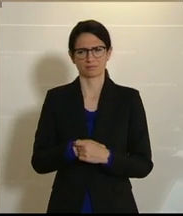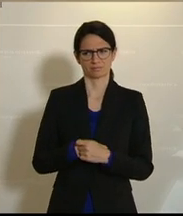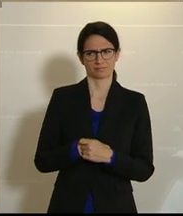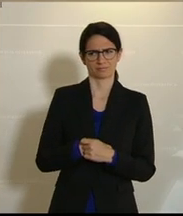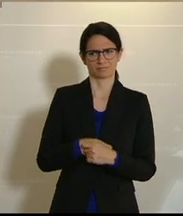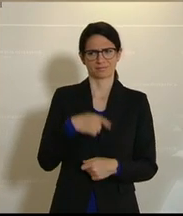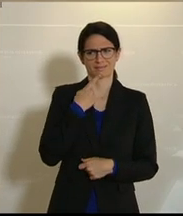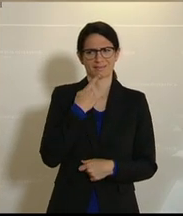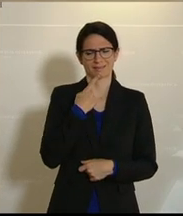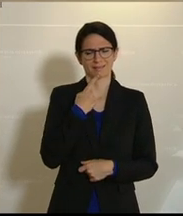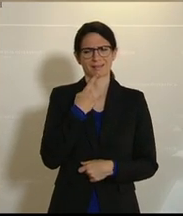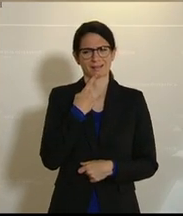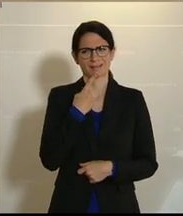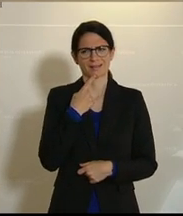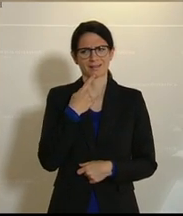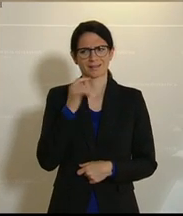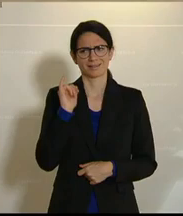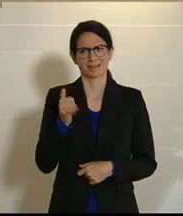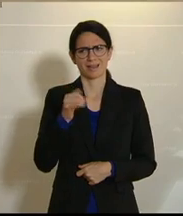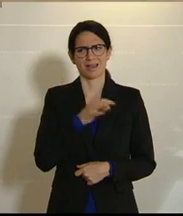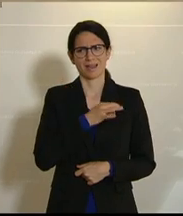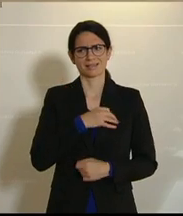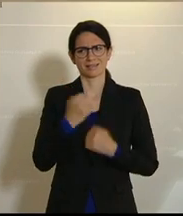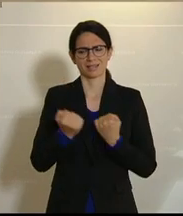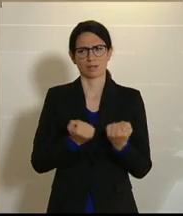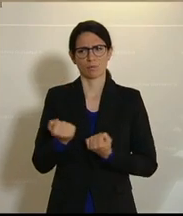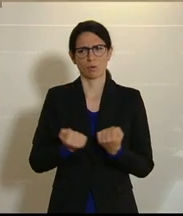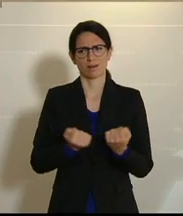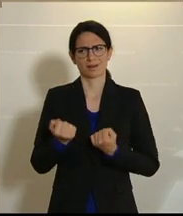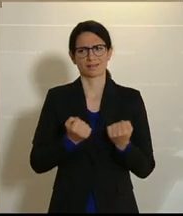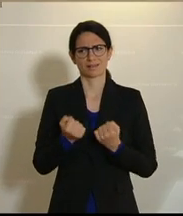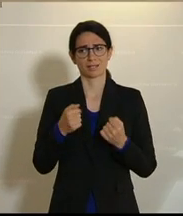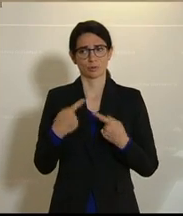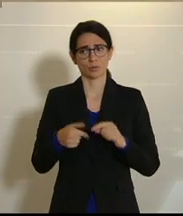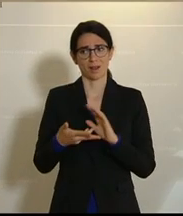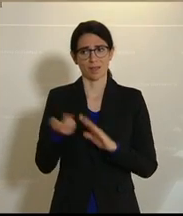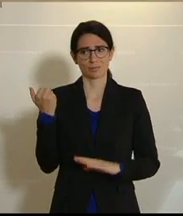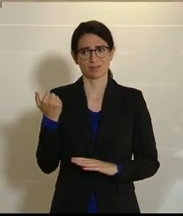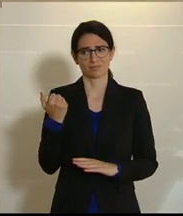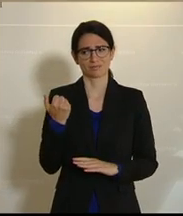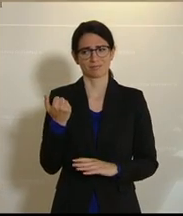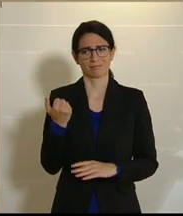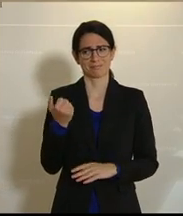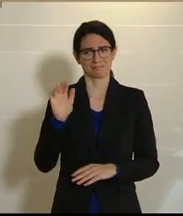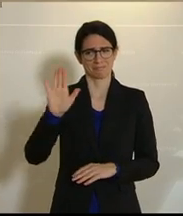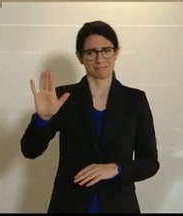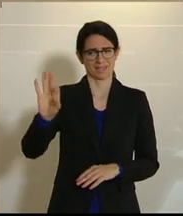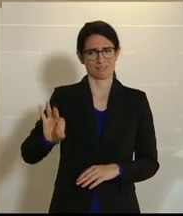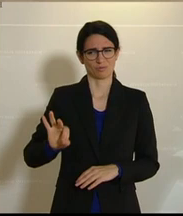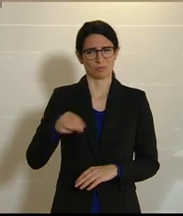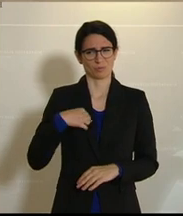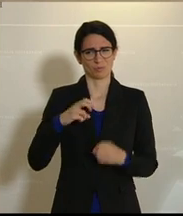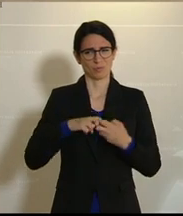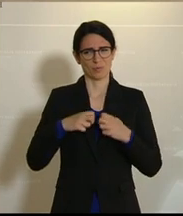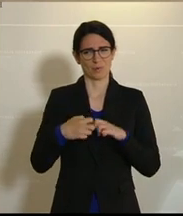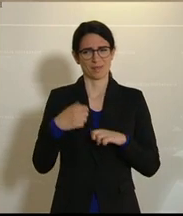dann bin ich gern dabei, wenn wir die Angst in der Politik abschaffen. Nur habe ich da mit Ihrer Fraktion ein bisschen Probleme.